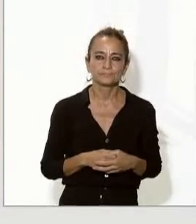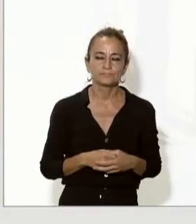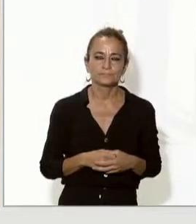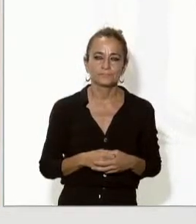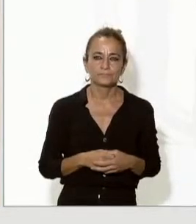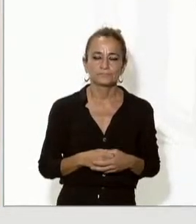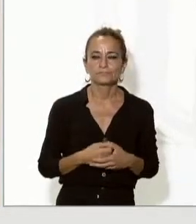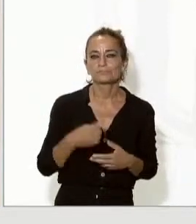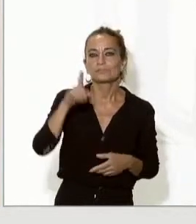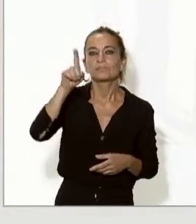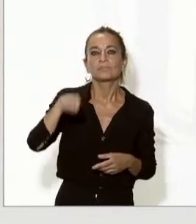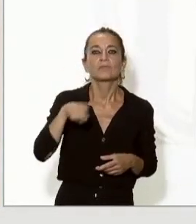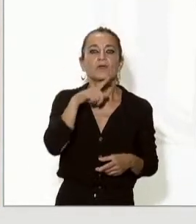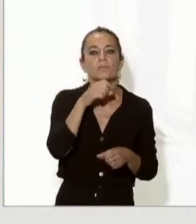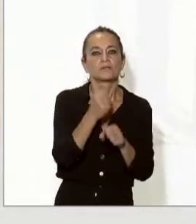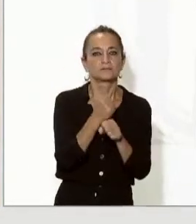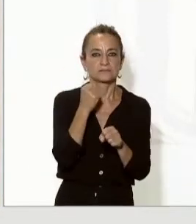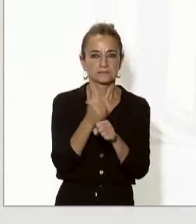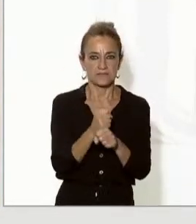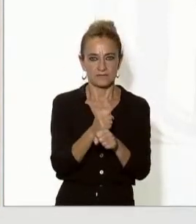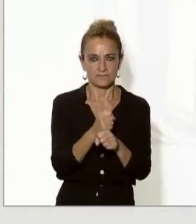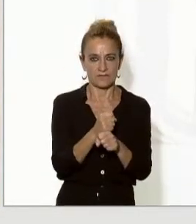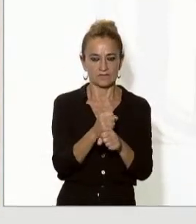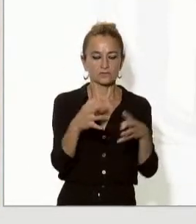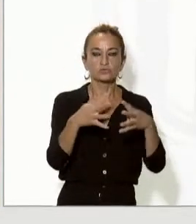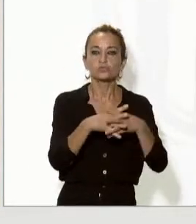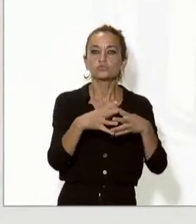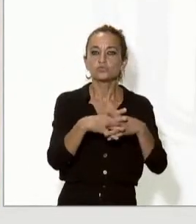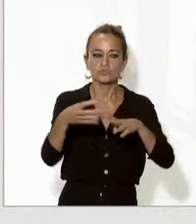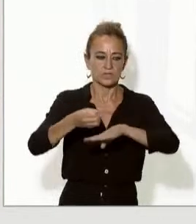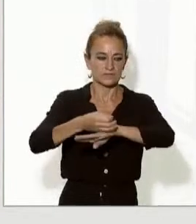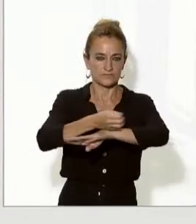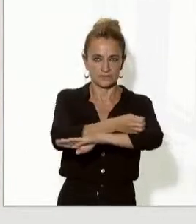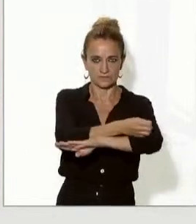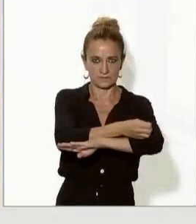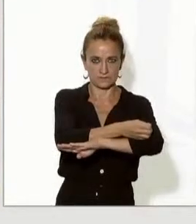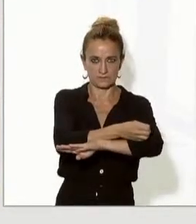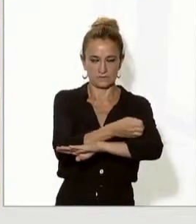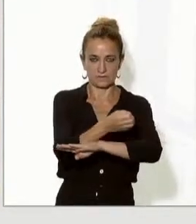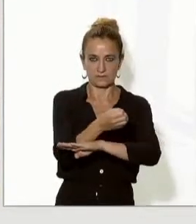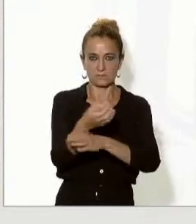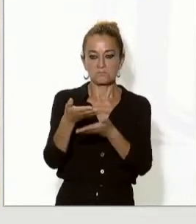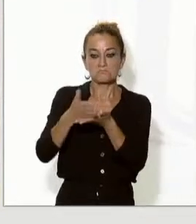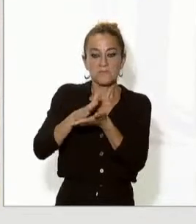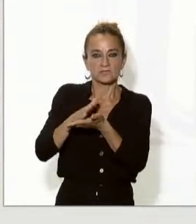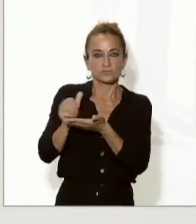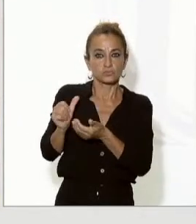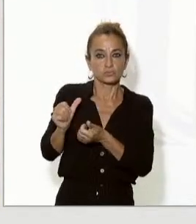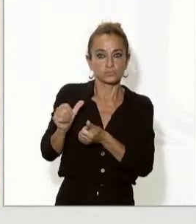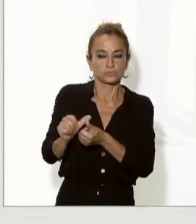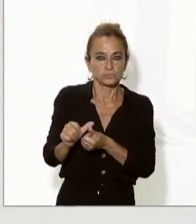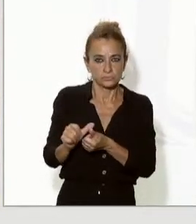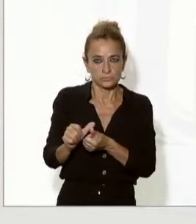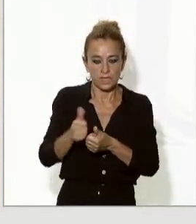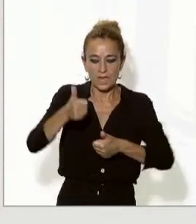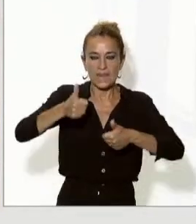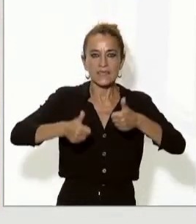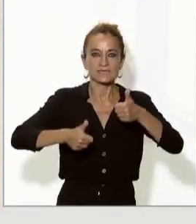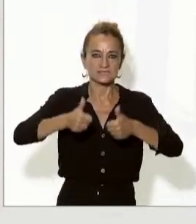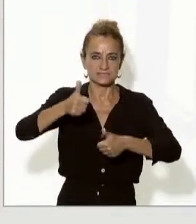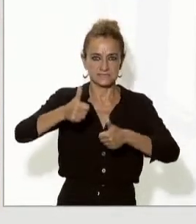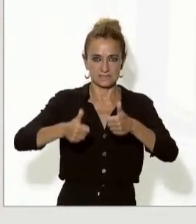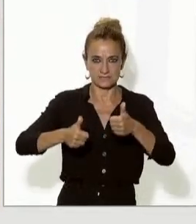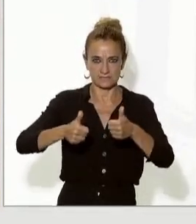el treball en les infraestructures en l'àmbit ferroviari. En aquest sentit fa uns mesos vam licitar la